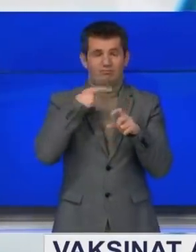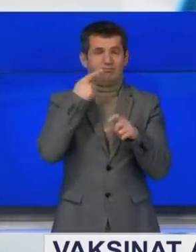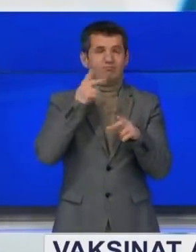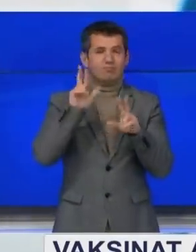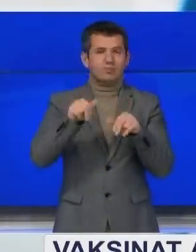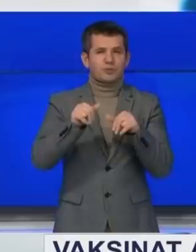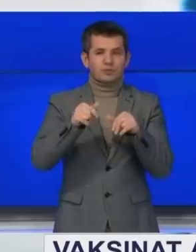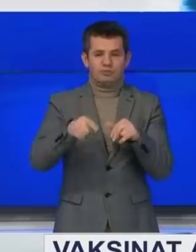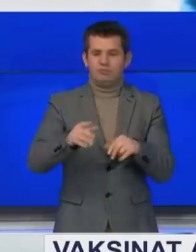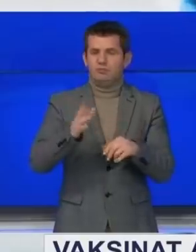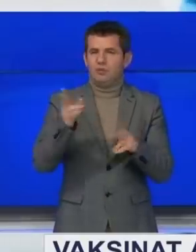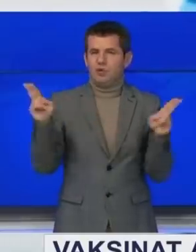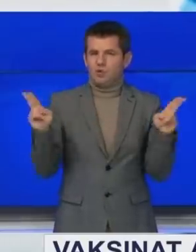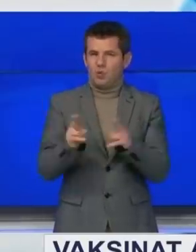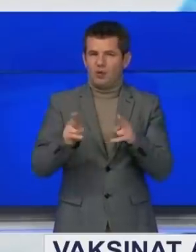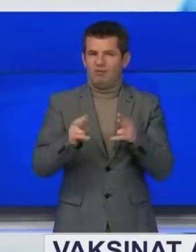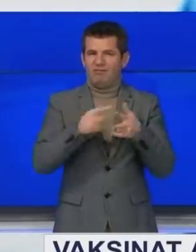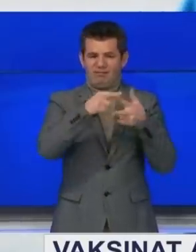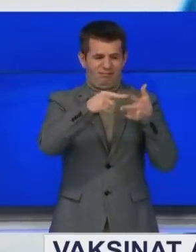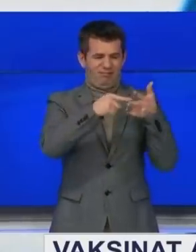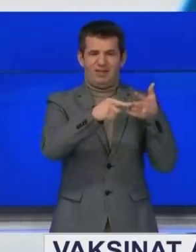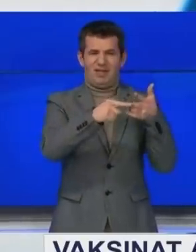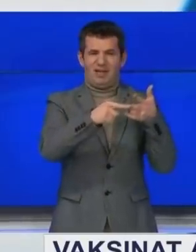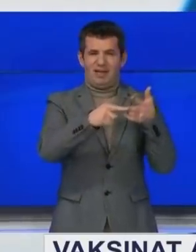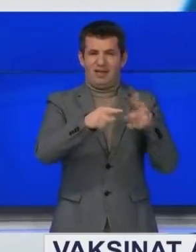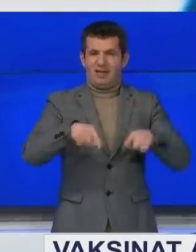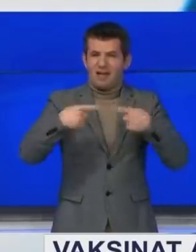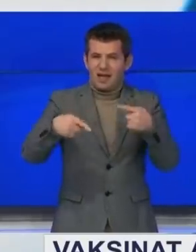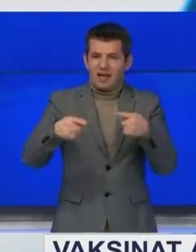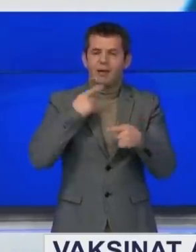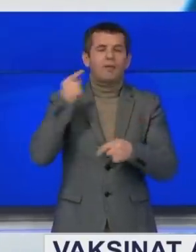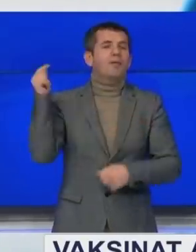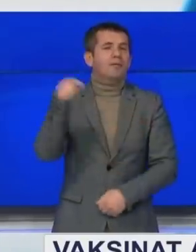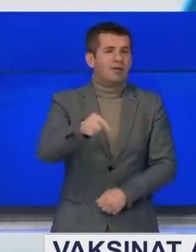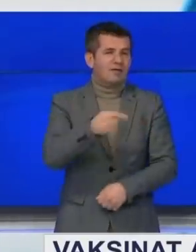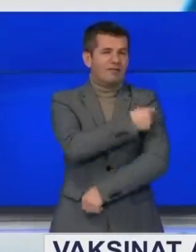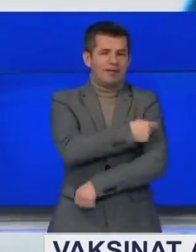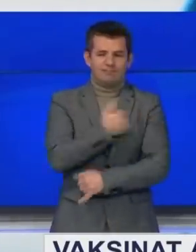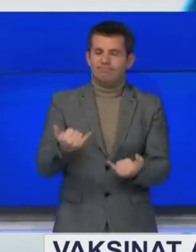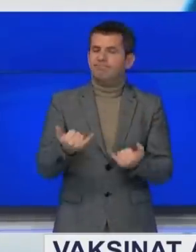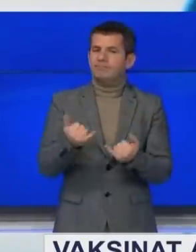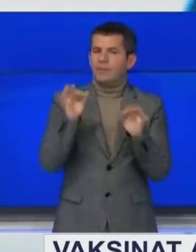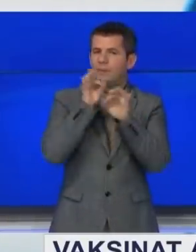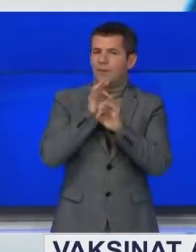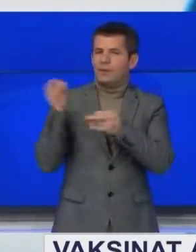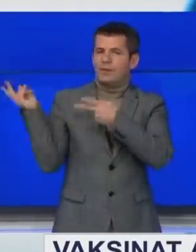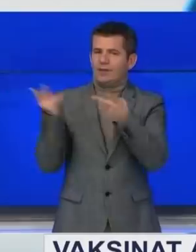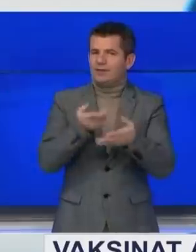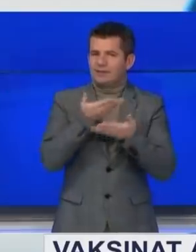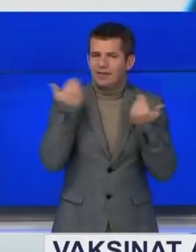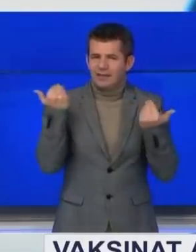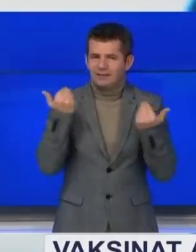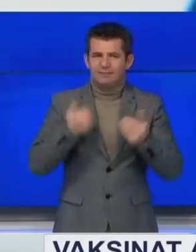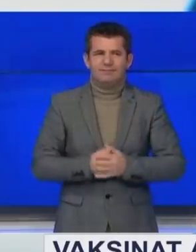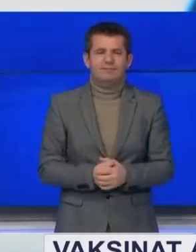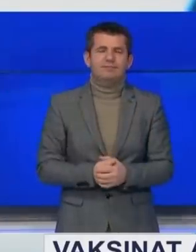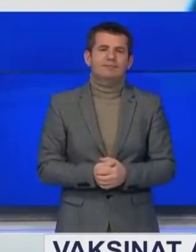kanë deklaruar se në javën e trejtë shkurtit, vakcina do të vi në Kosovë. Kjo gjë ka pak gjasat të ndodhë.